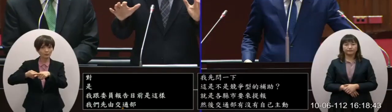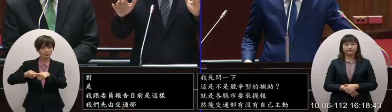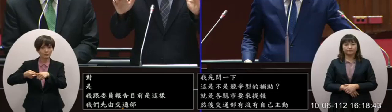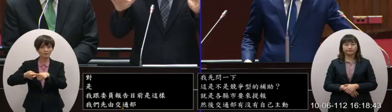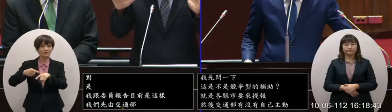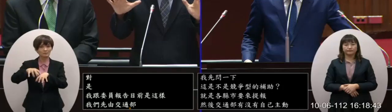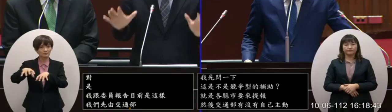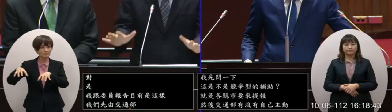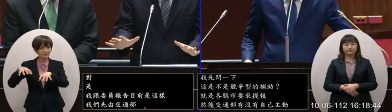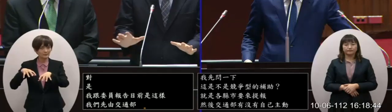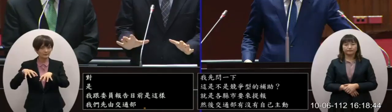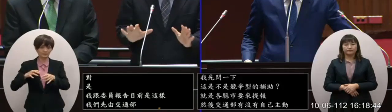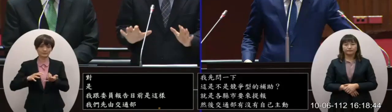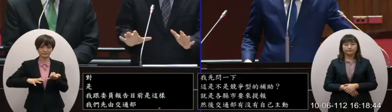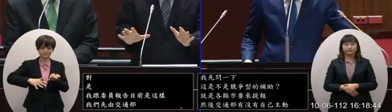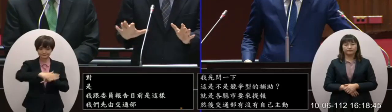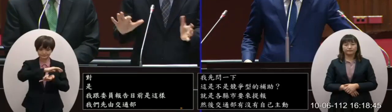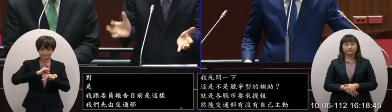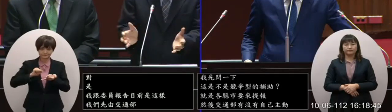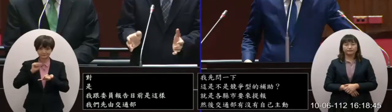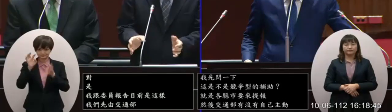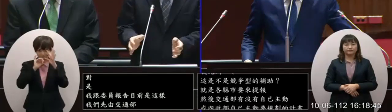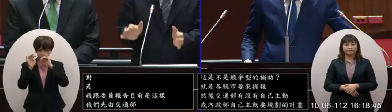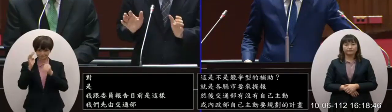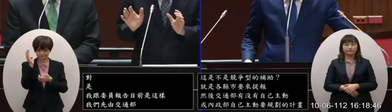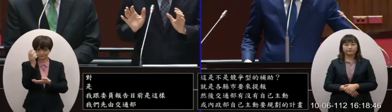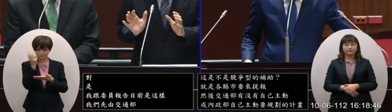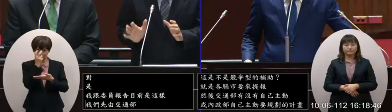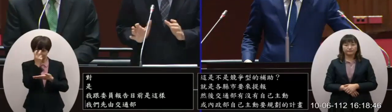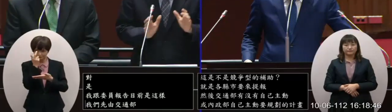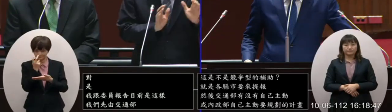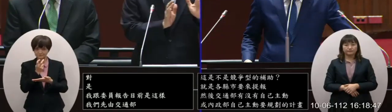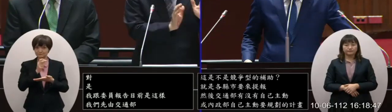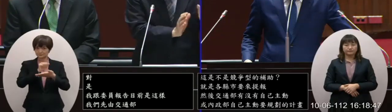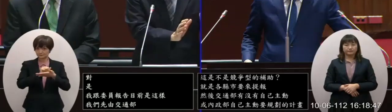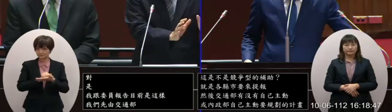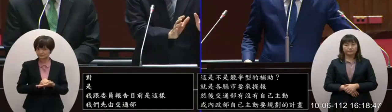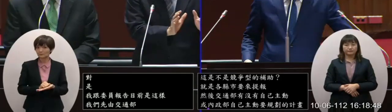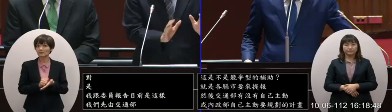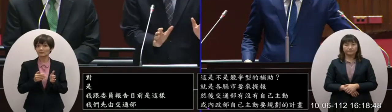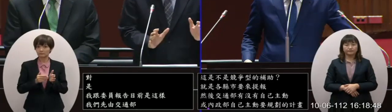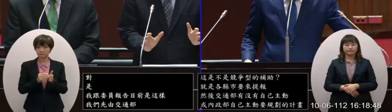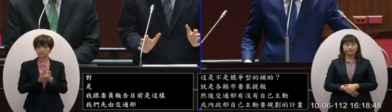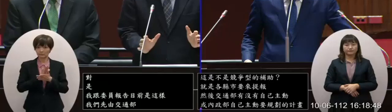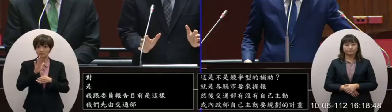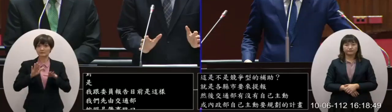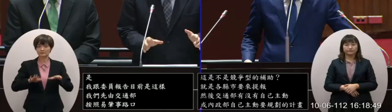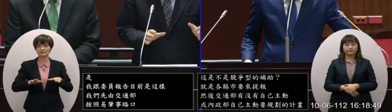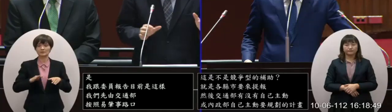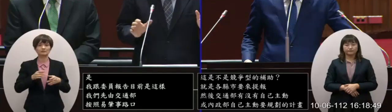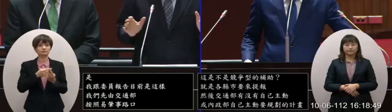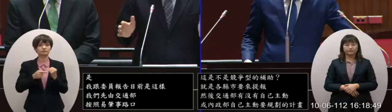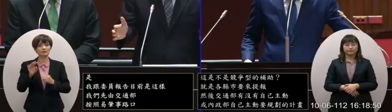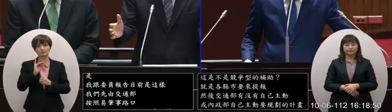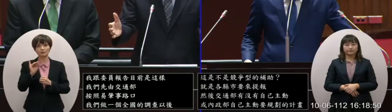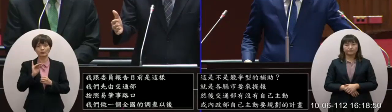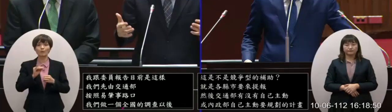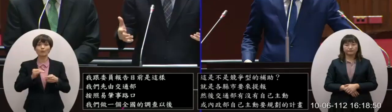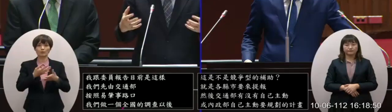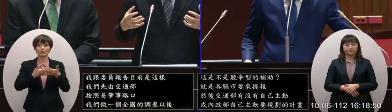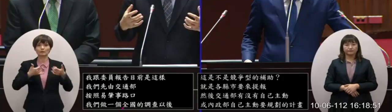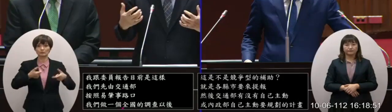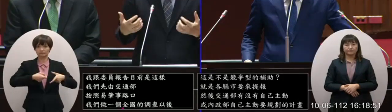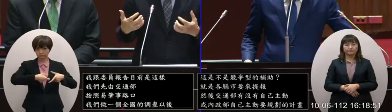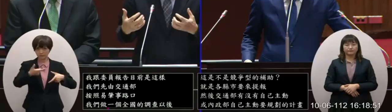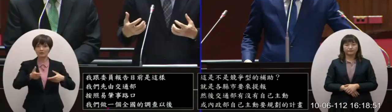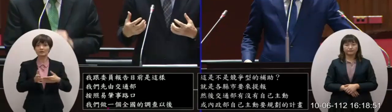我們做一個全國的調查以後然後把這個一千處現在已經公佈在網路上希望各個